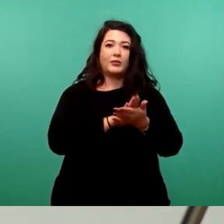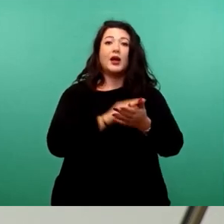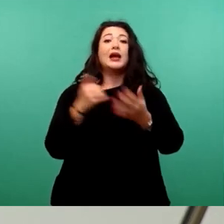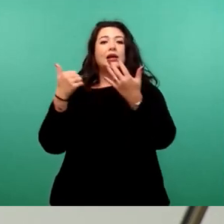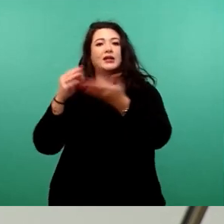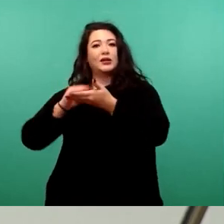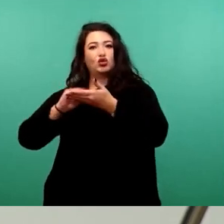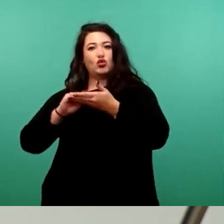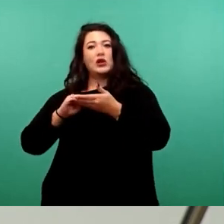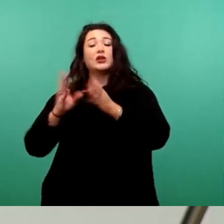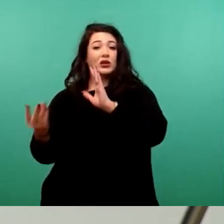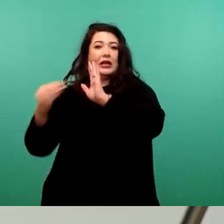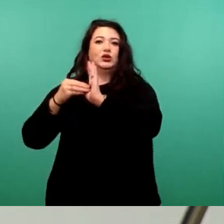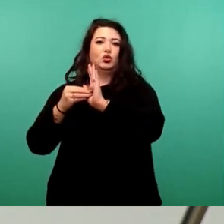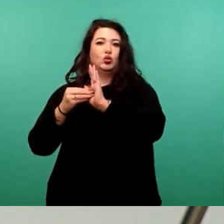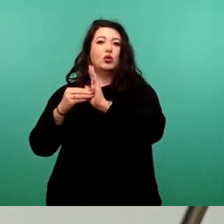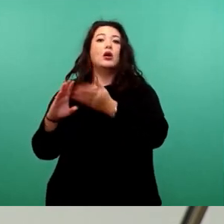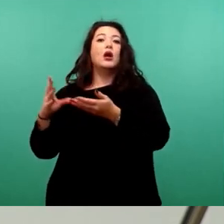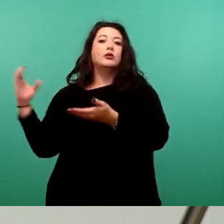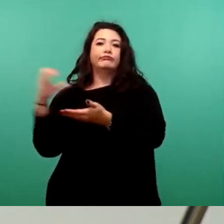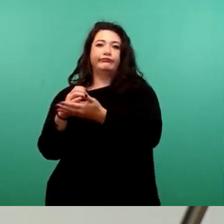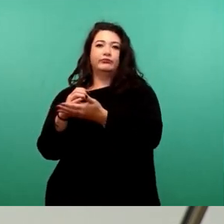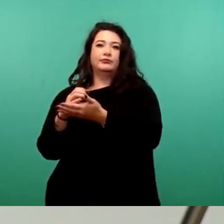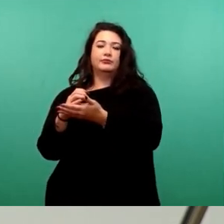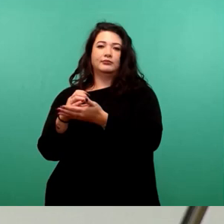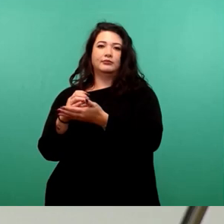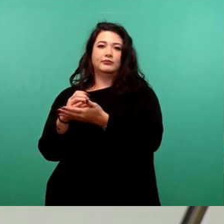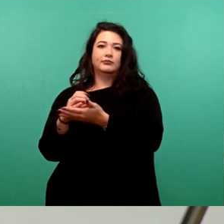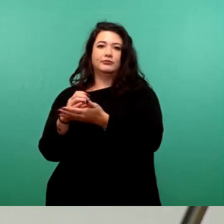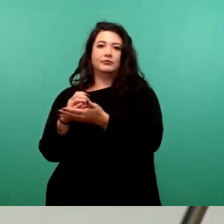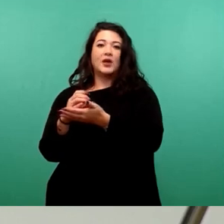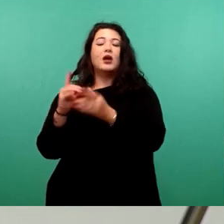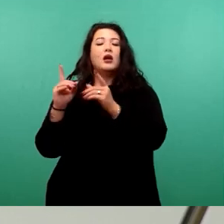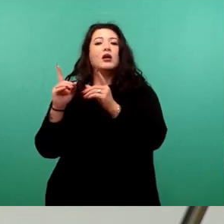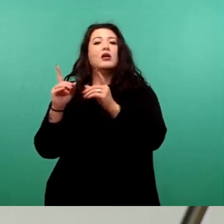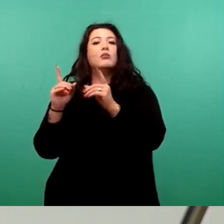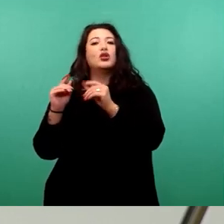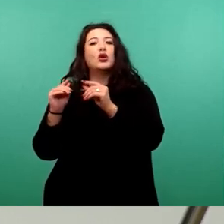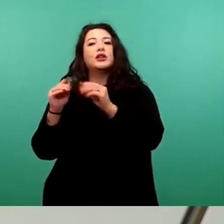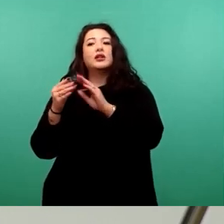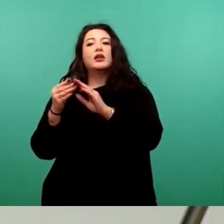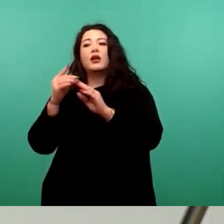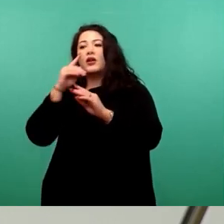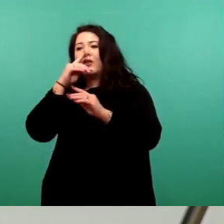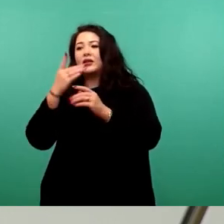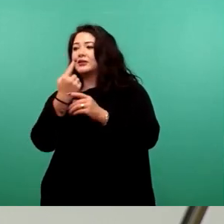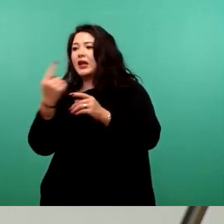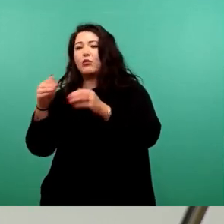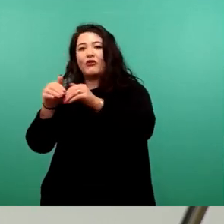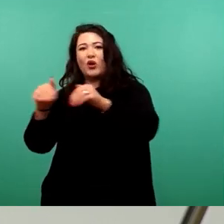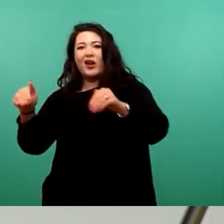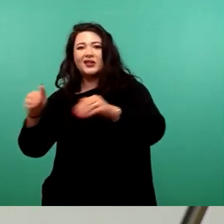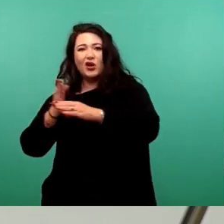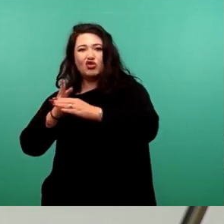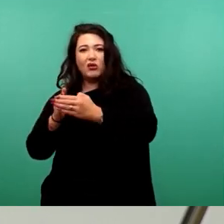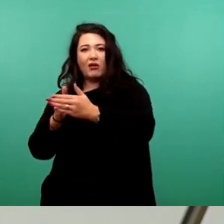zusätzliche Stellen einrichten. Das hat immer damit etwas zu tun, wenn die an Schwellengrenzen angelangt sind bei der bisherigen